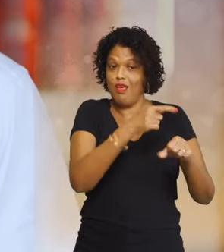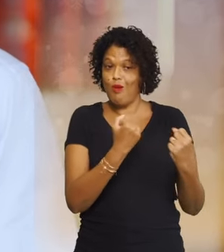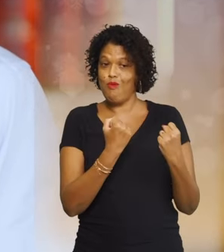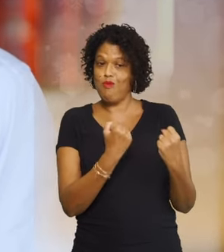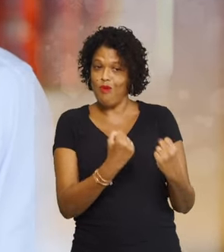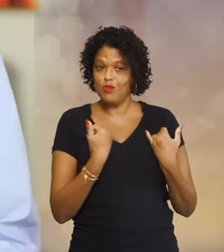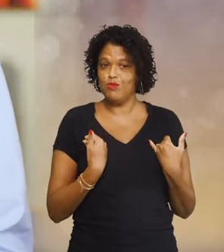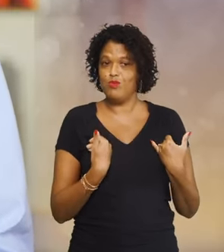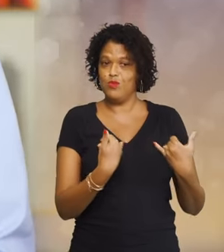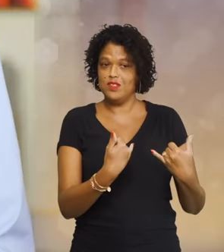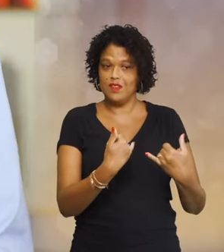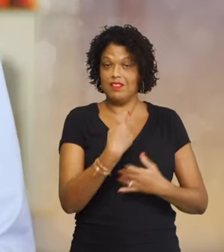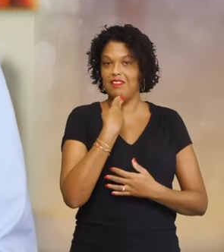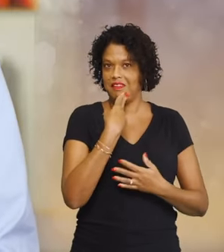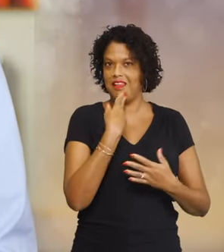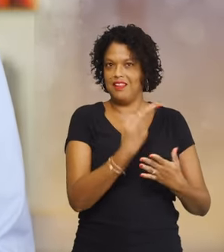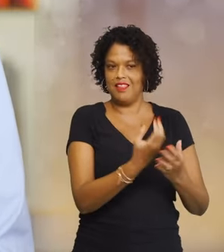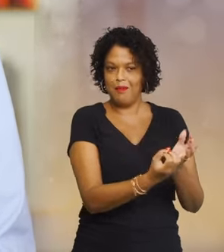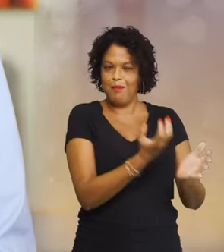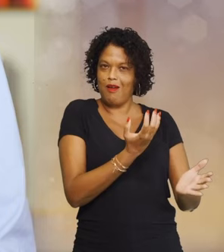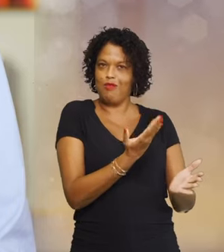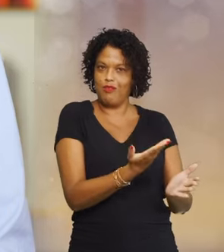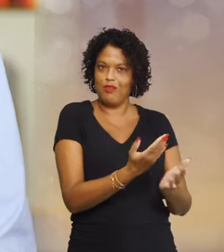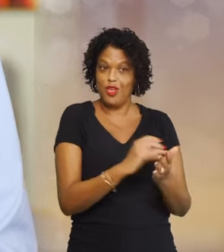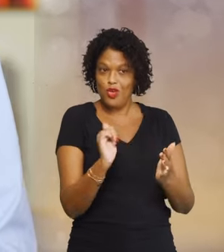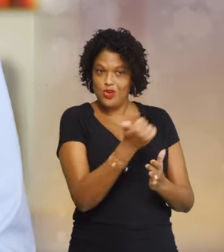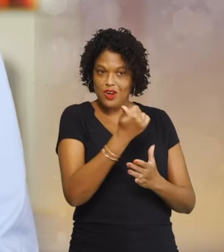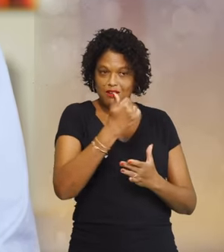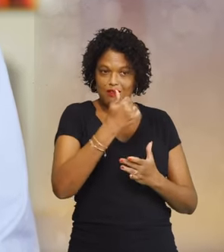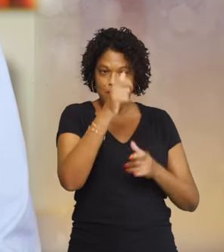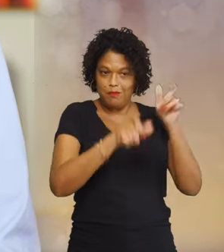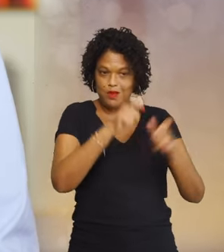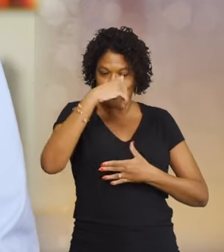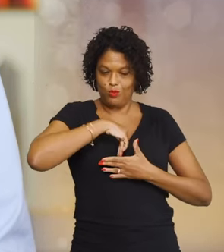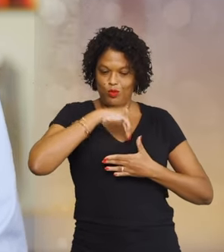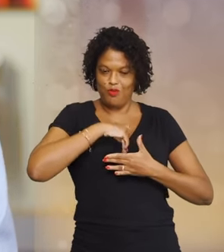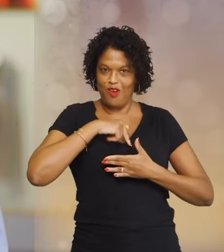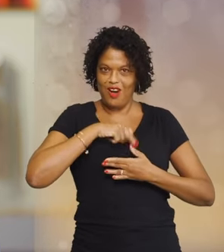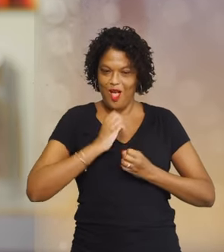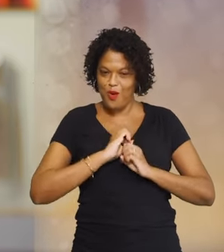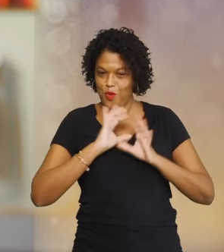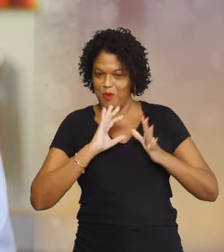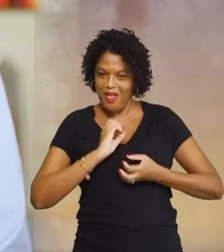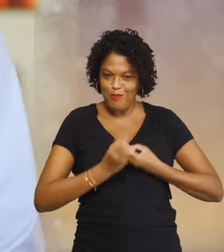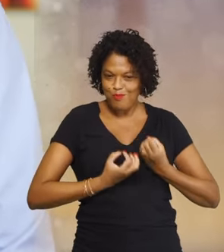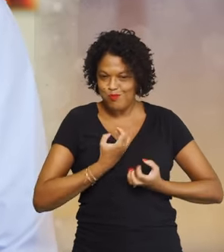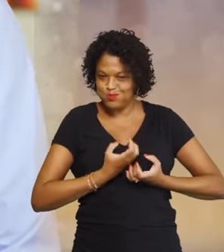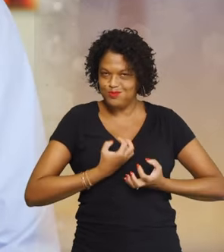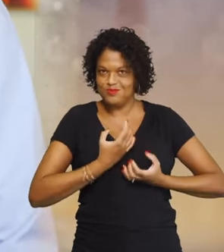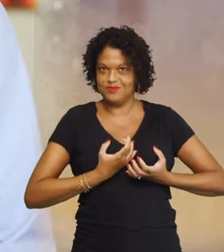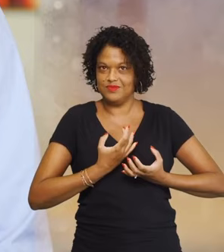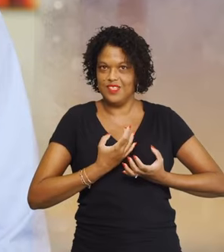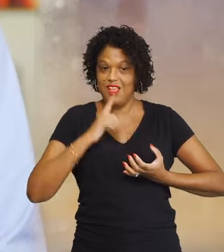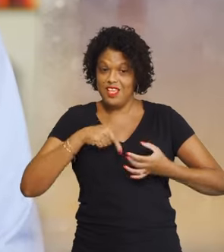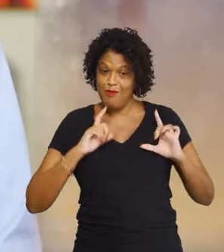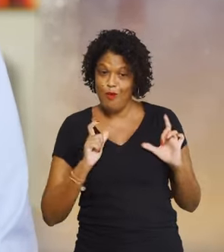puissances, leurs qualités. Dans chaque individu, chaque homme, chaque être, il y toujours une petite lumière qui s'entille. Il faut absolument saisir cette